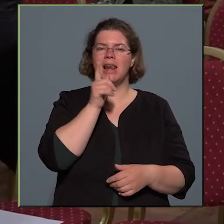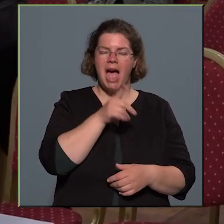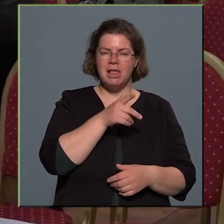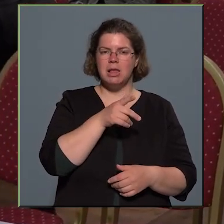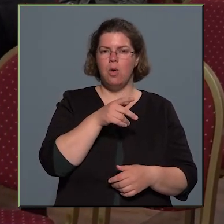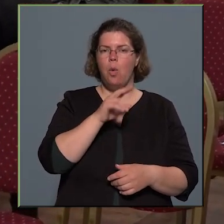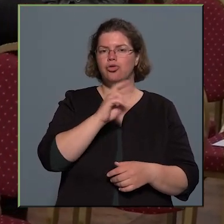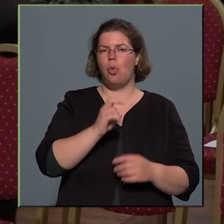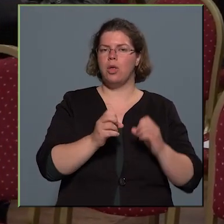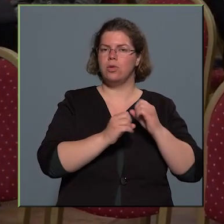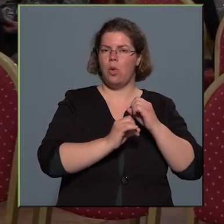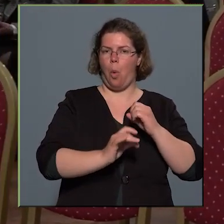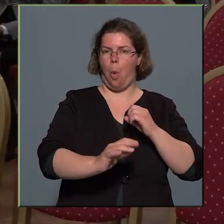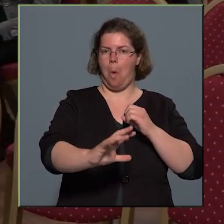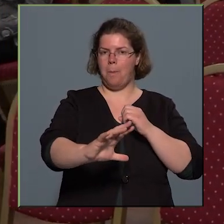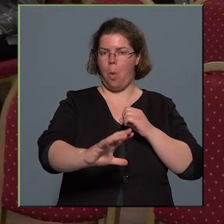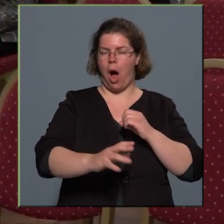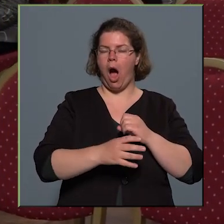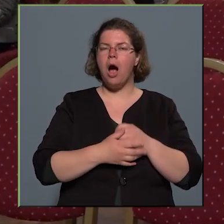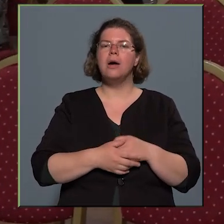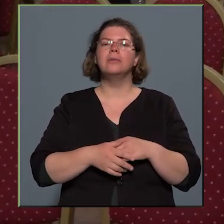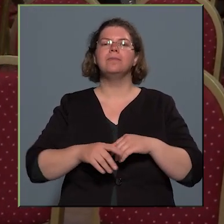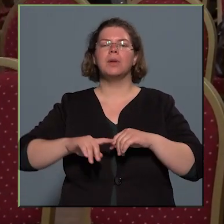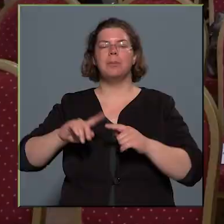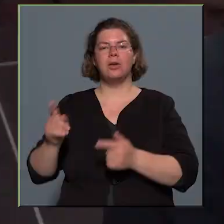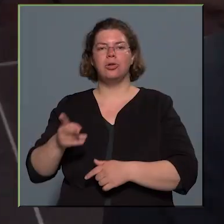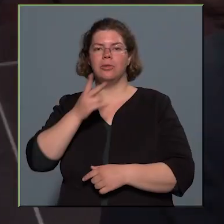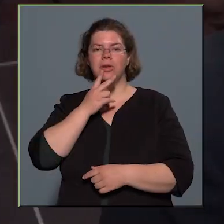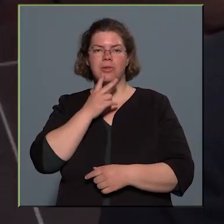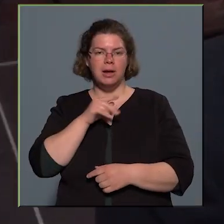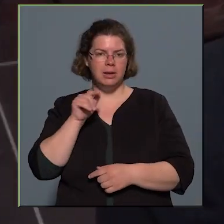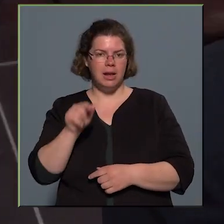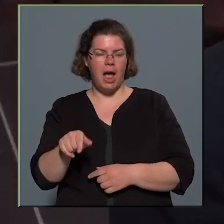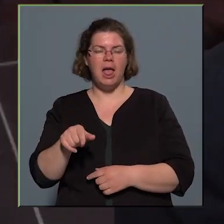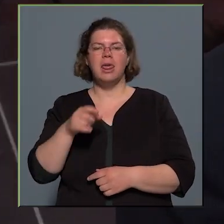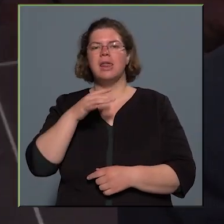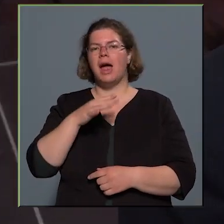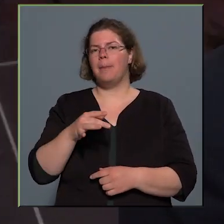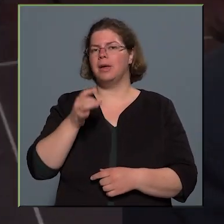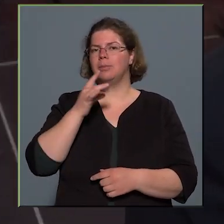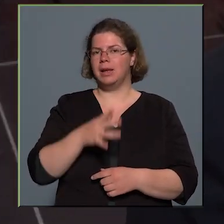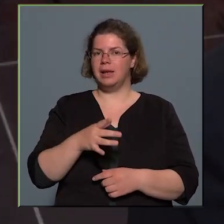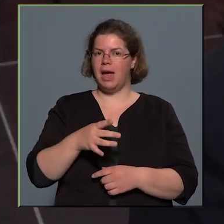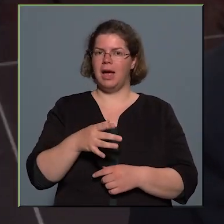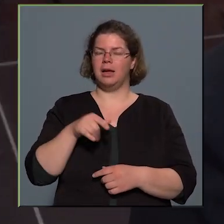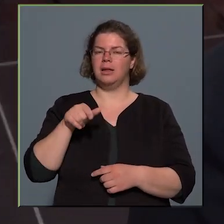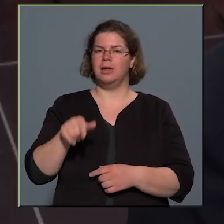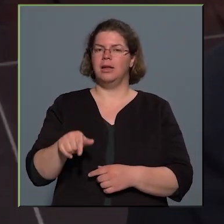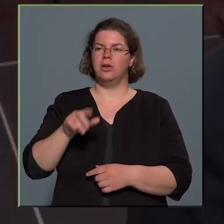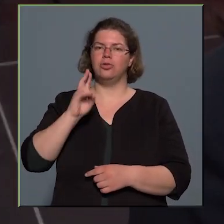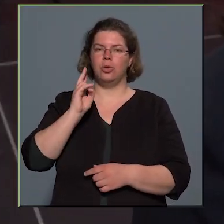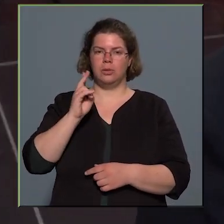szólója csatlakozik be, a Vivaldinál pedig Rábai Benedek hegedű szólója, illetve Kürnél Krisztina